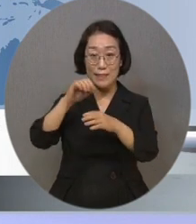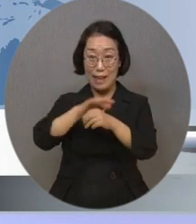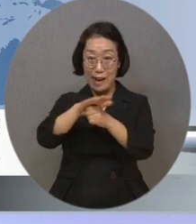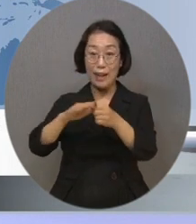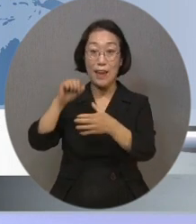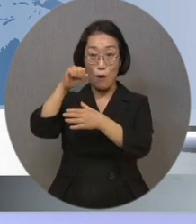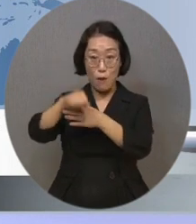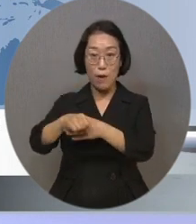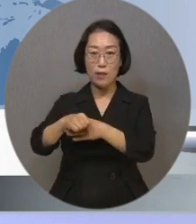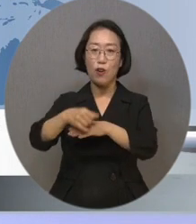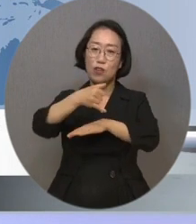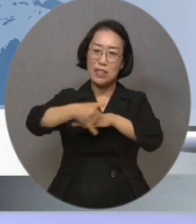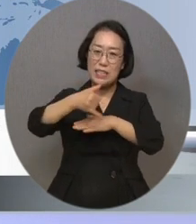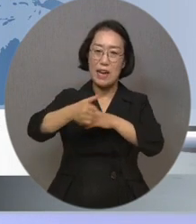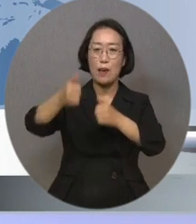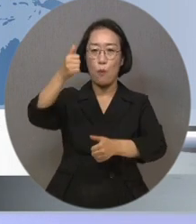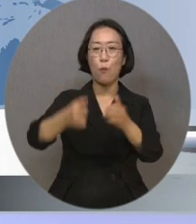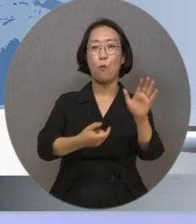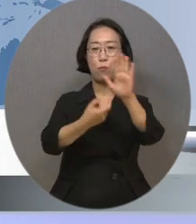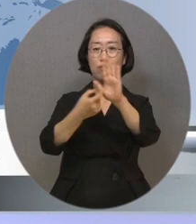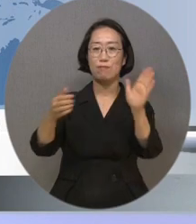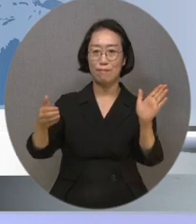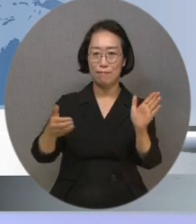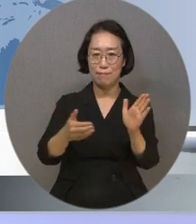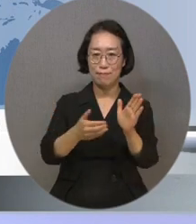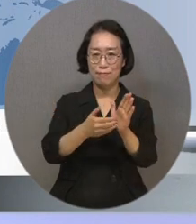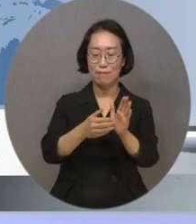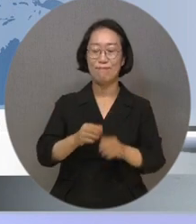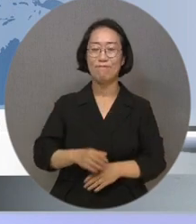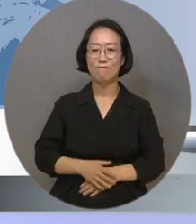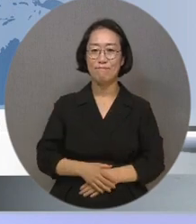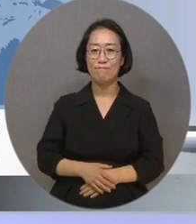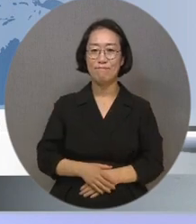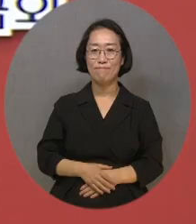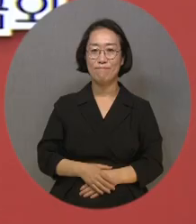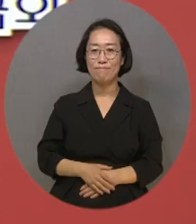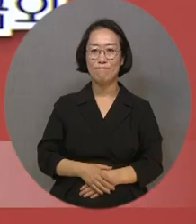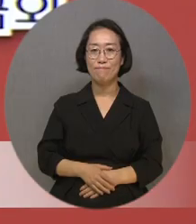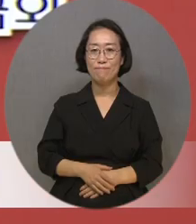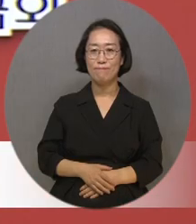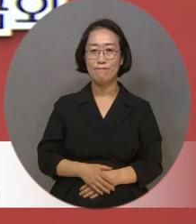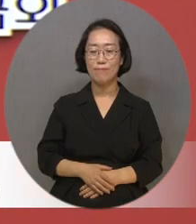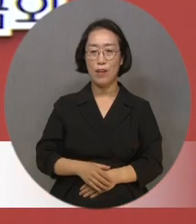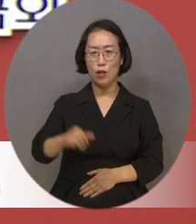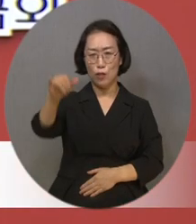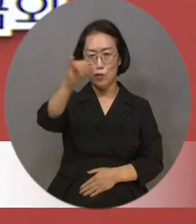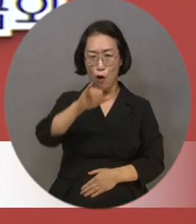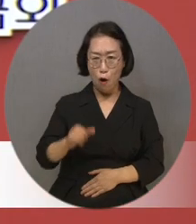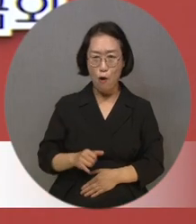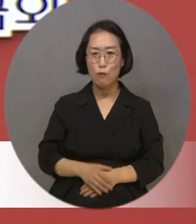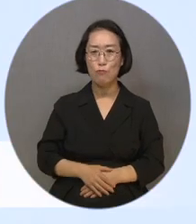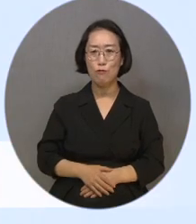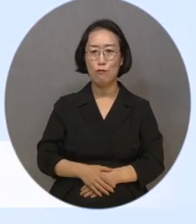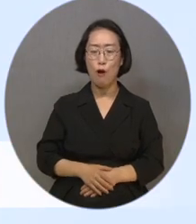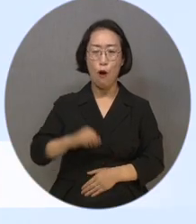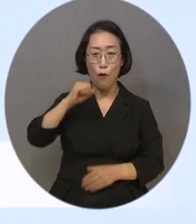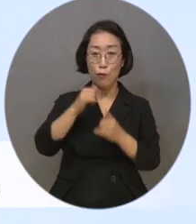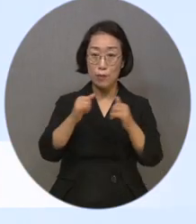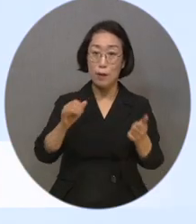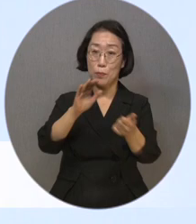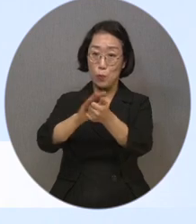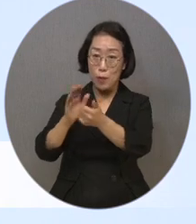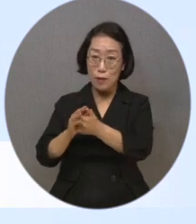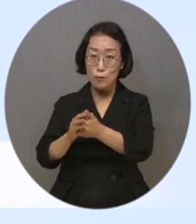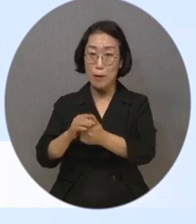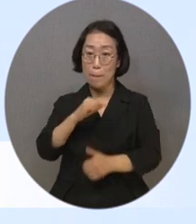공모전을 진행합니다. 자세한 내용 박성용 기자가 전합니다. 전국을 나눔의 빛으로 밝히는 사랑의